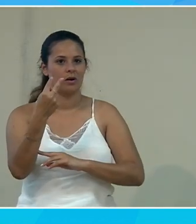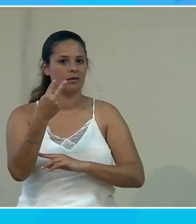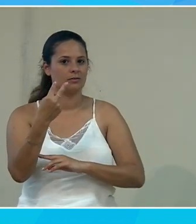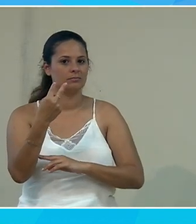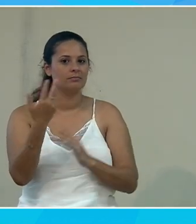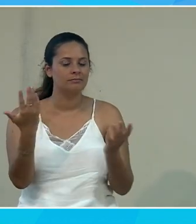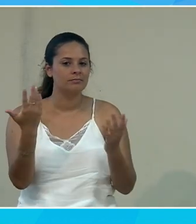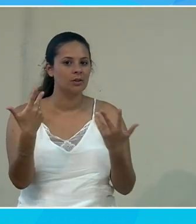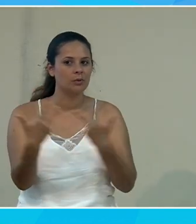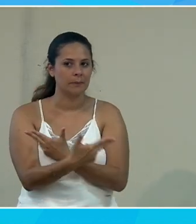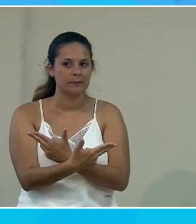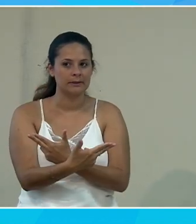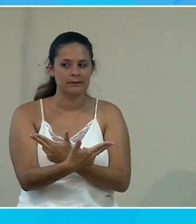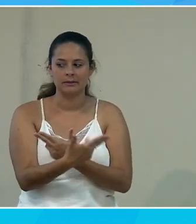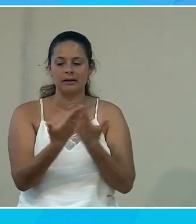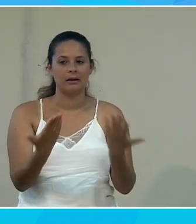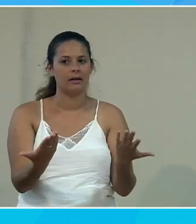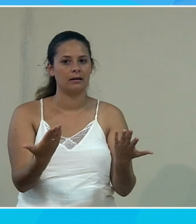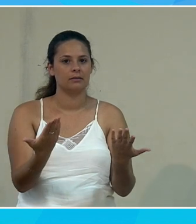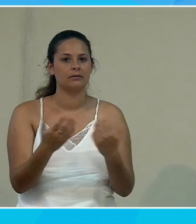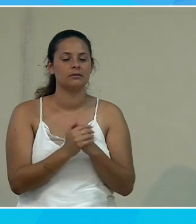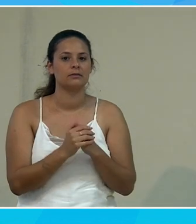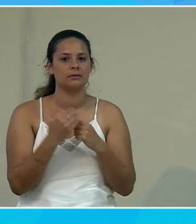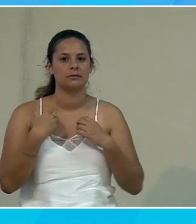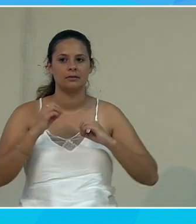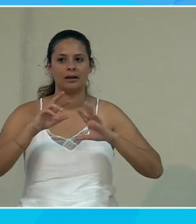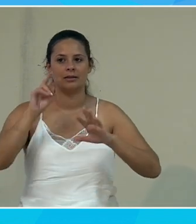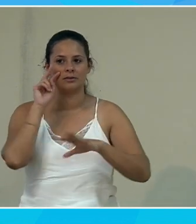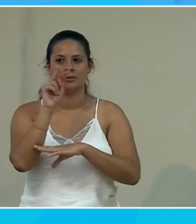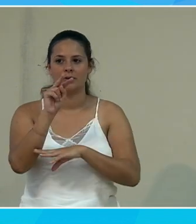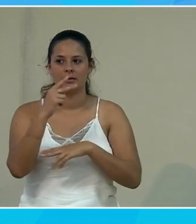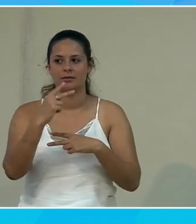c'est coupé ? je vous laisse vous voir